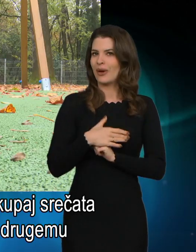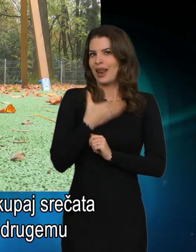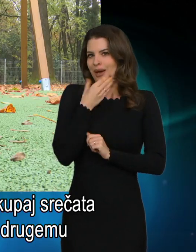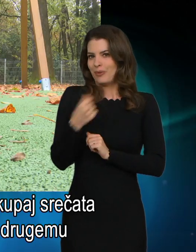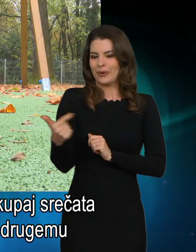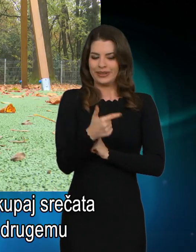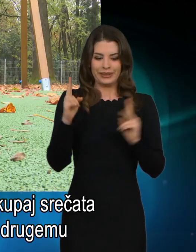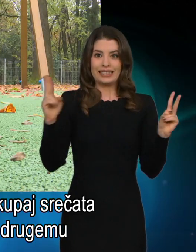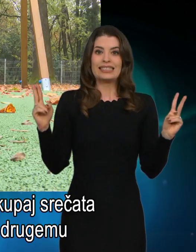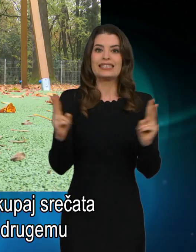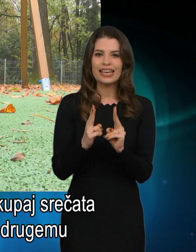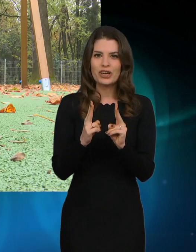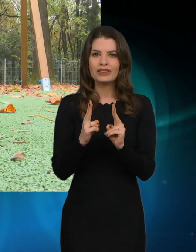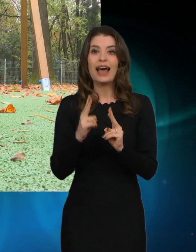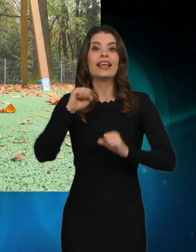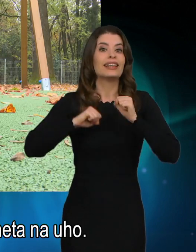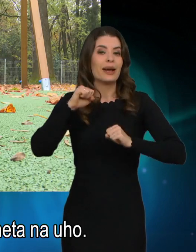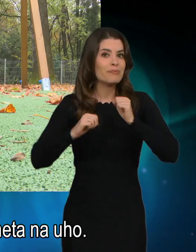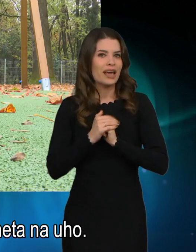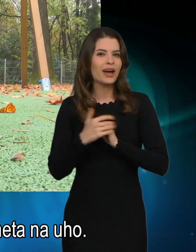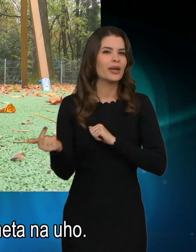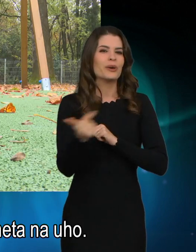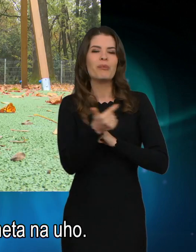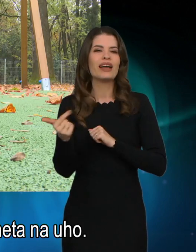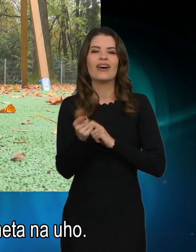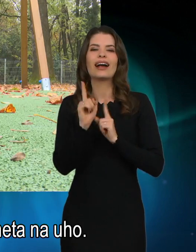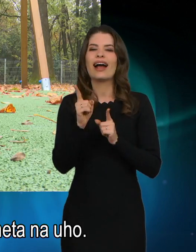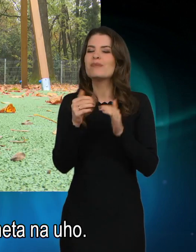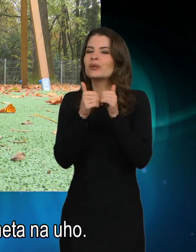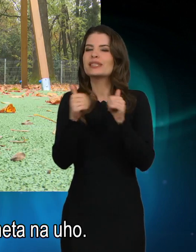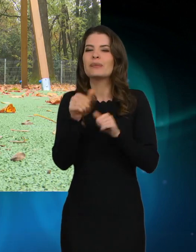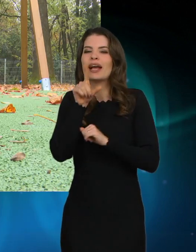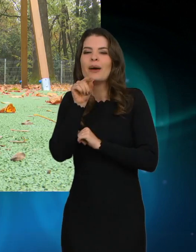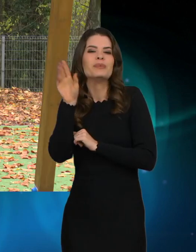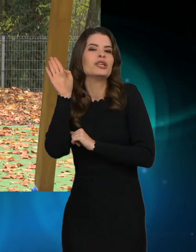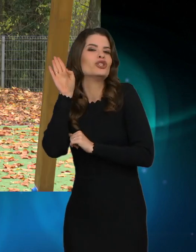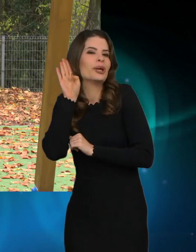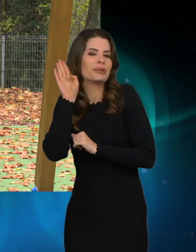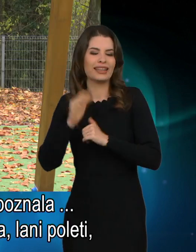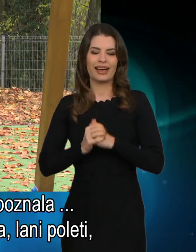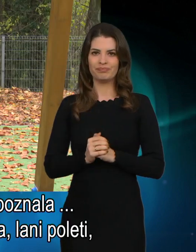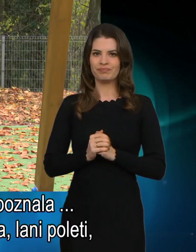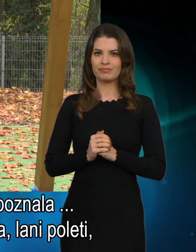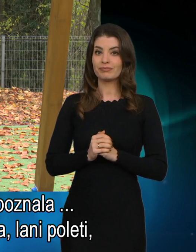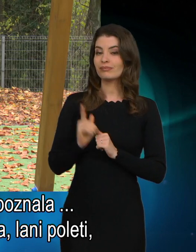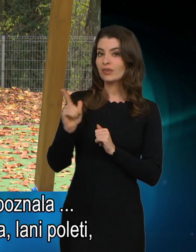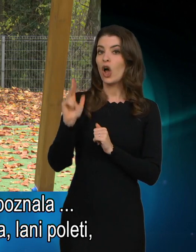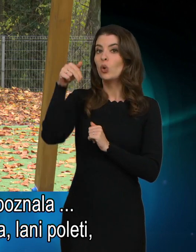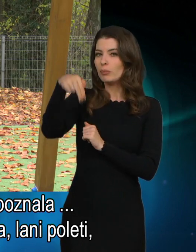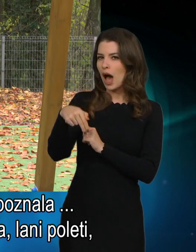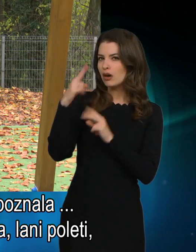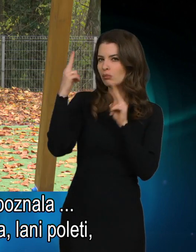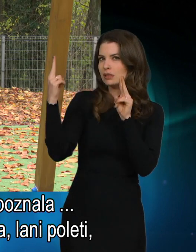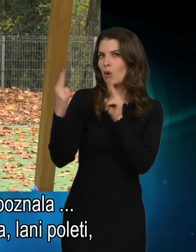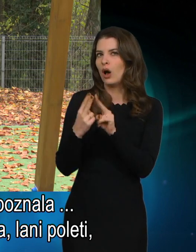skupaj srečata na terapijah in drug drugemu, kaj posebnega, prišepneta na oho. Z Urbanom sva se spoznala po moje,